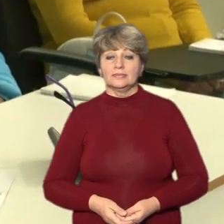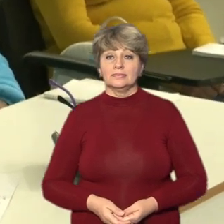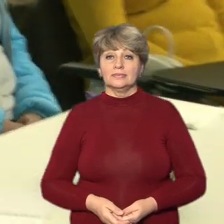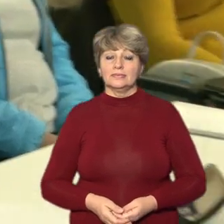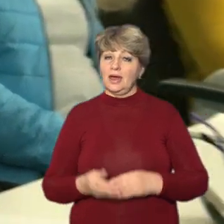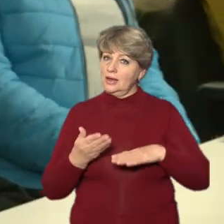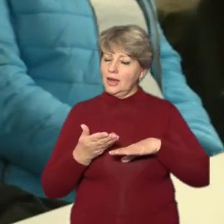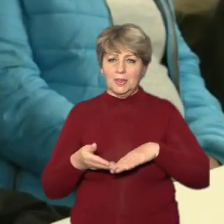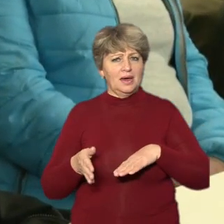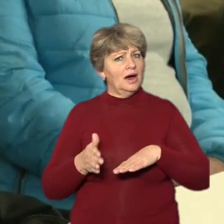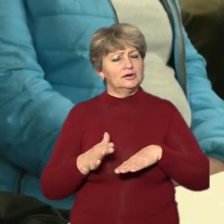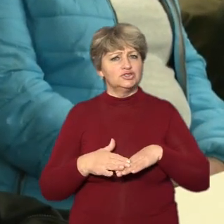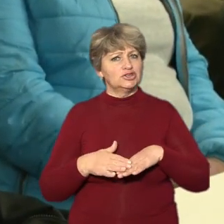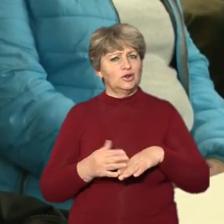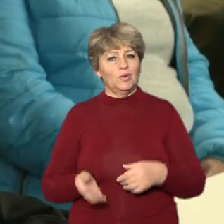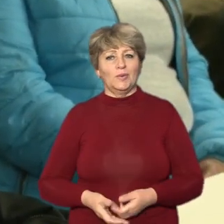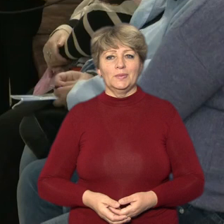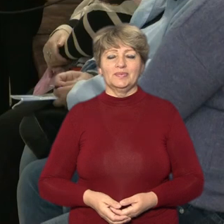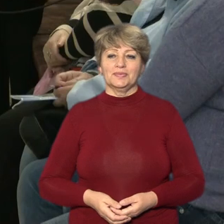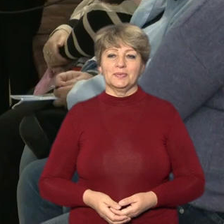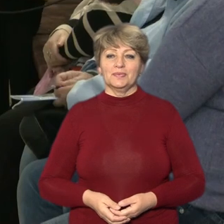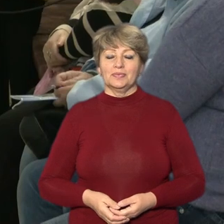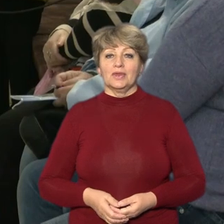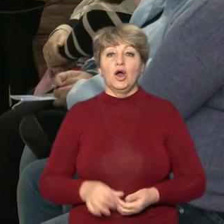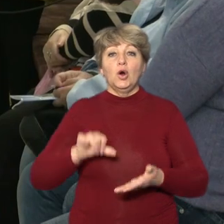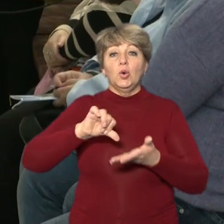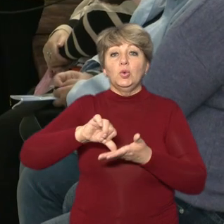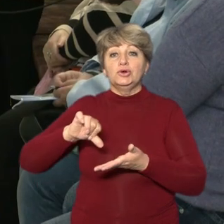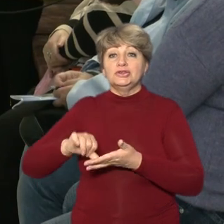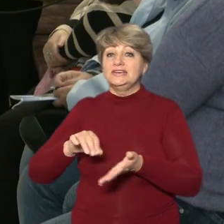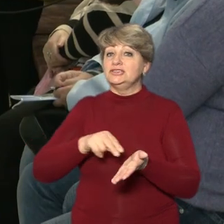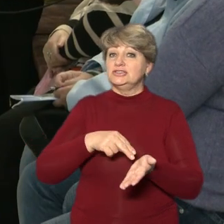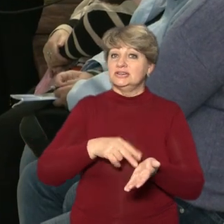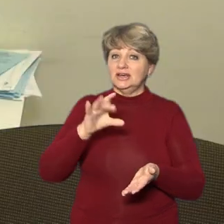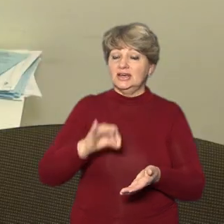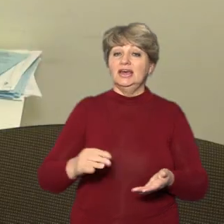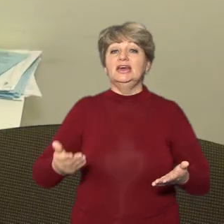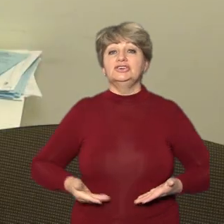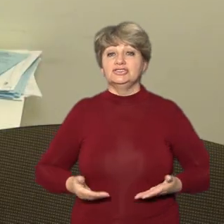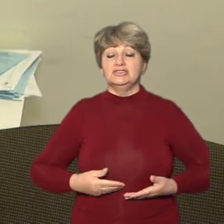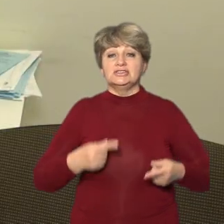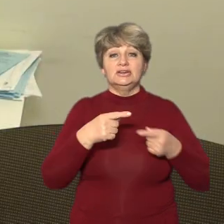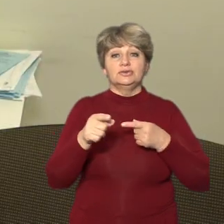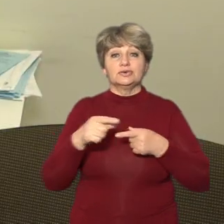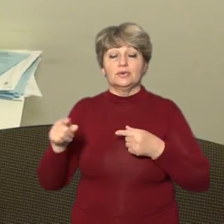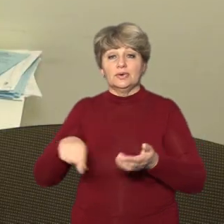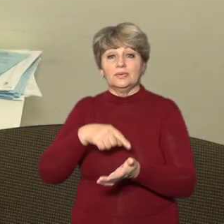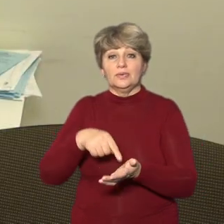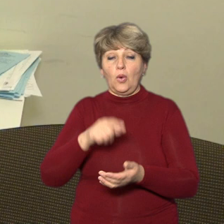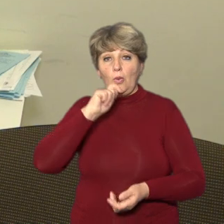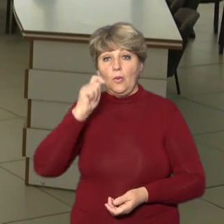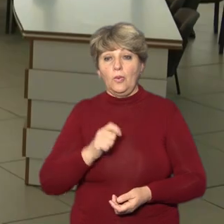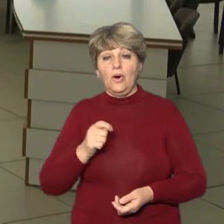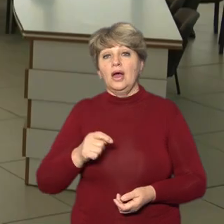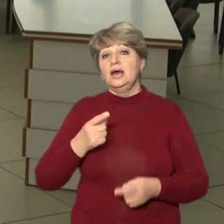добре, але дивіться, вам здається, правда? Учасники, як черкасті, так і жителі міст України. Катерина Кубахідзе з